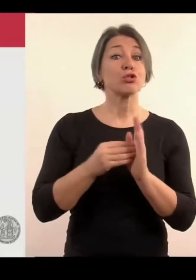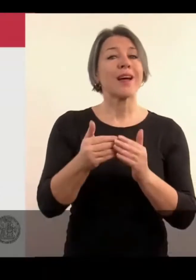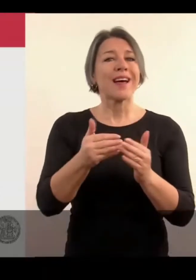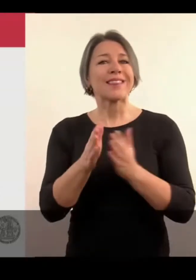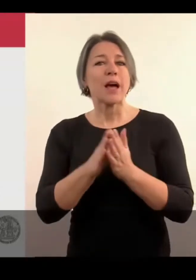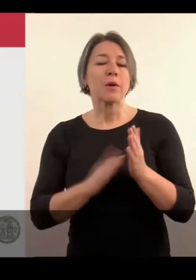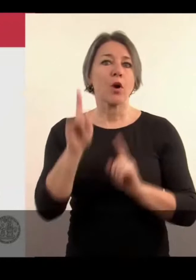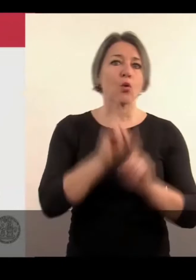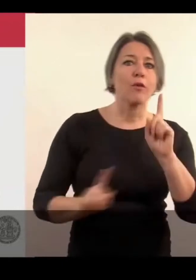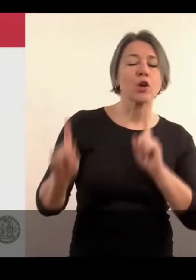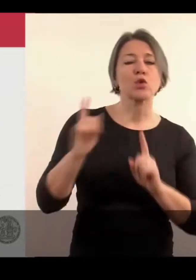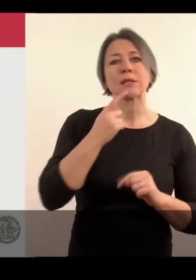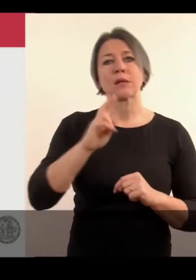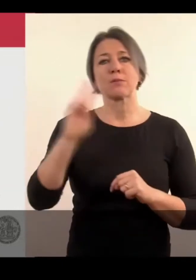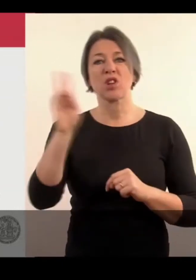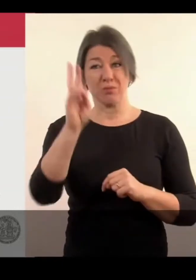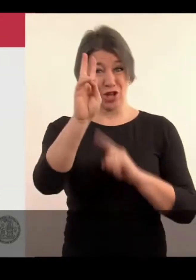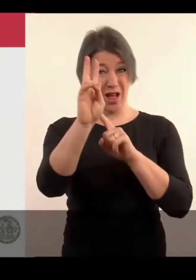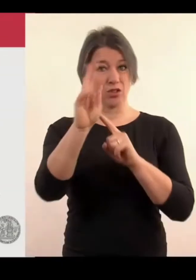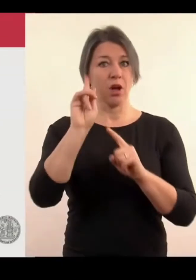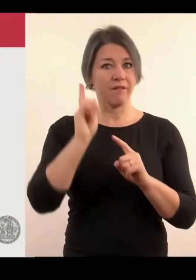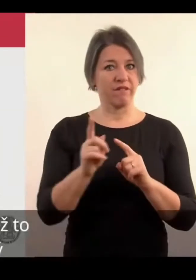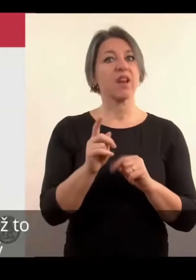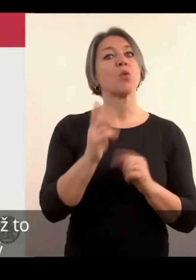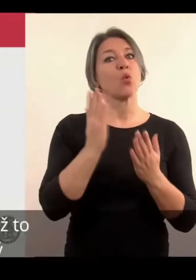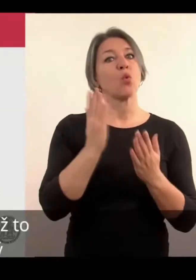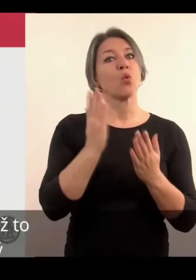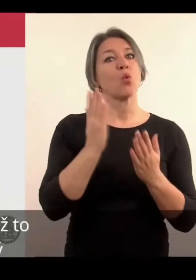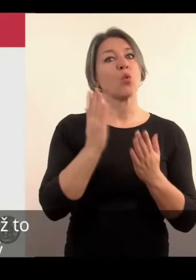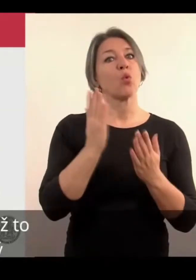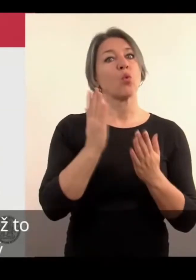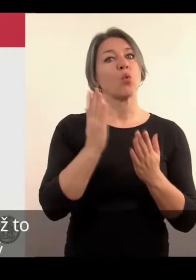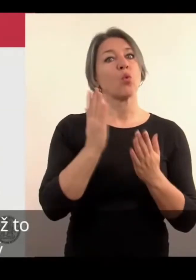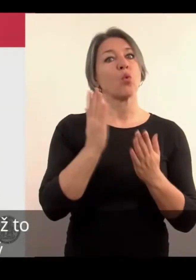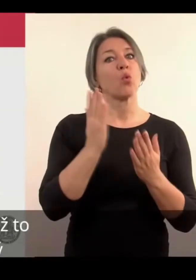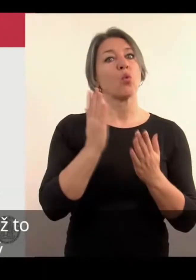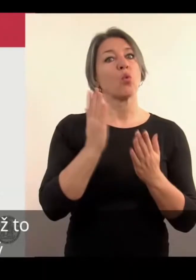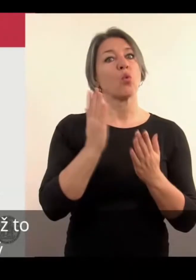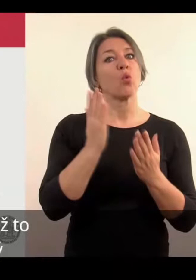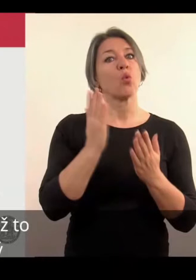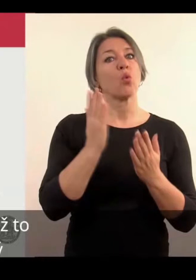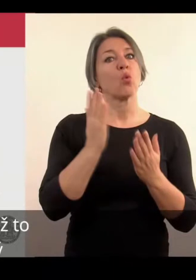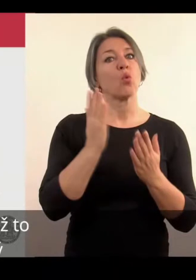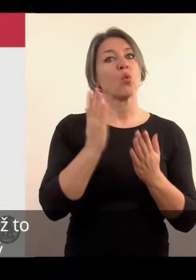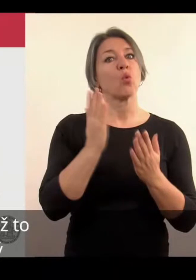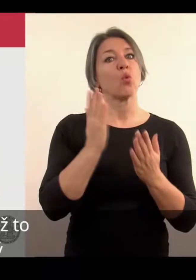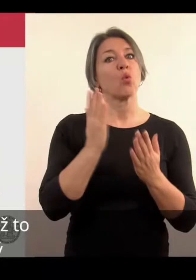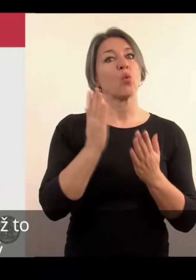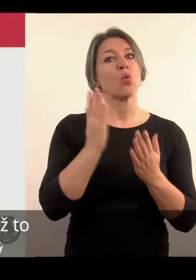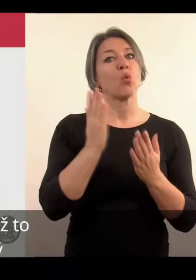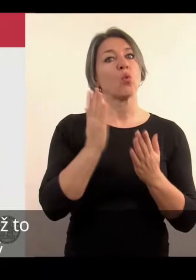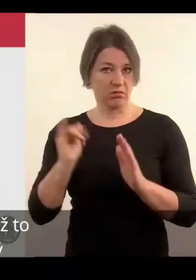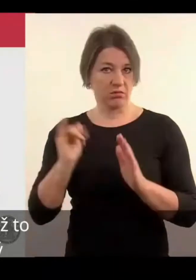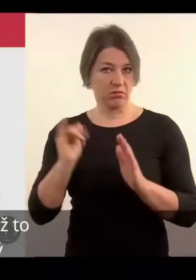Uchazeci, víme, že jedna přihláška stojí kolem 800. K tomu, že bude mít